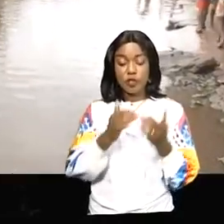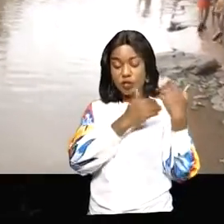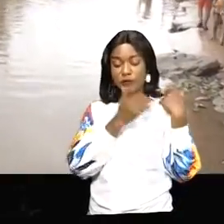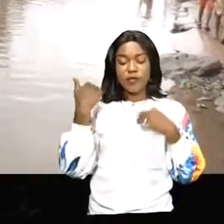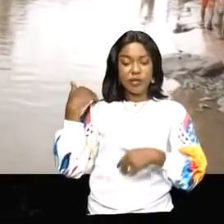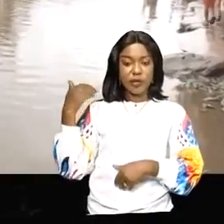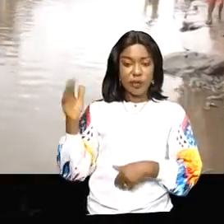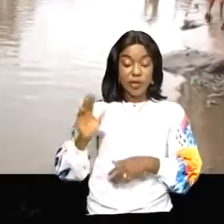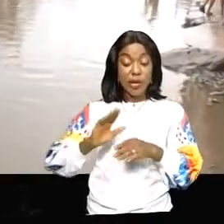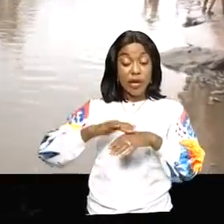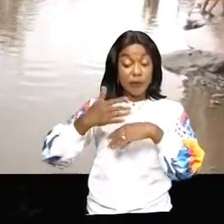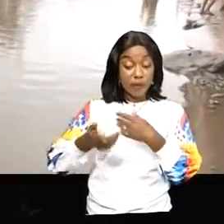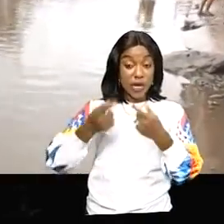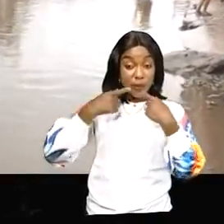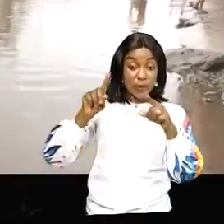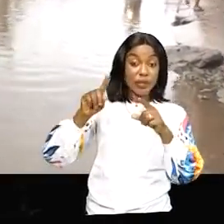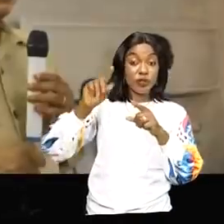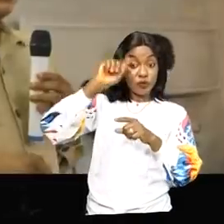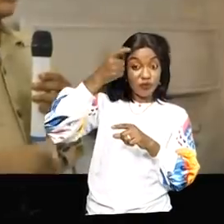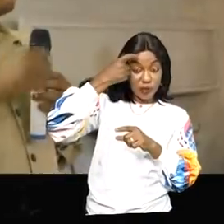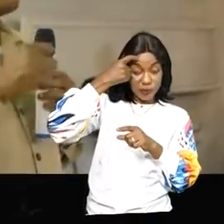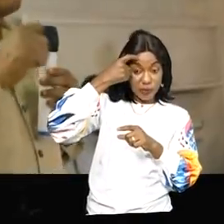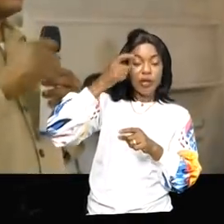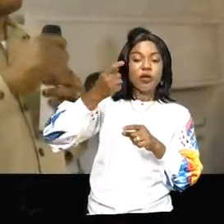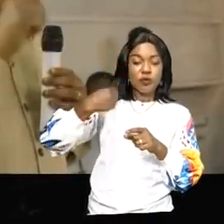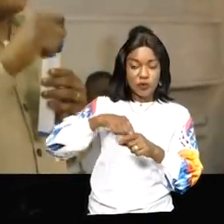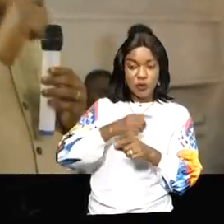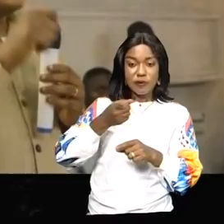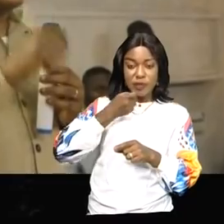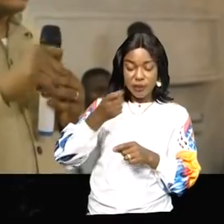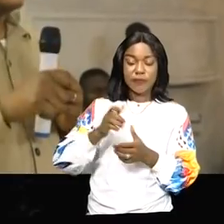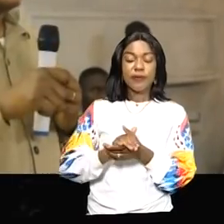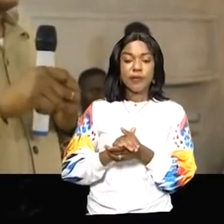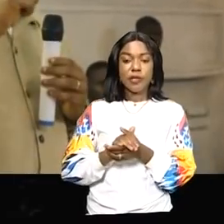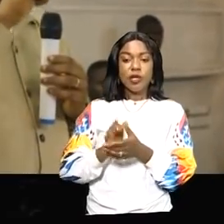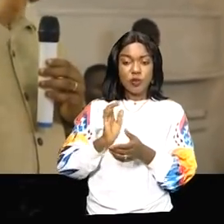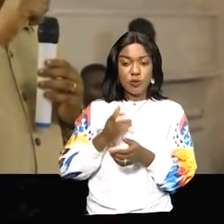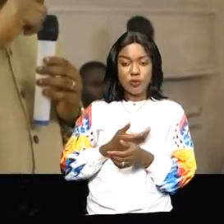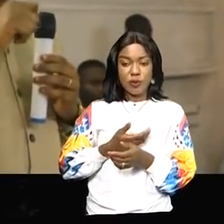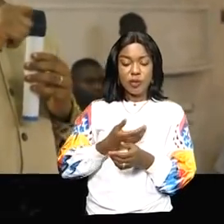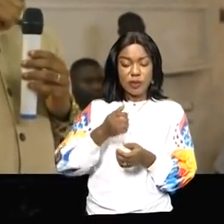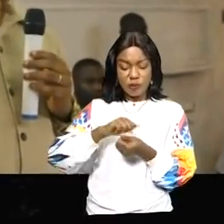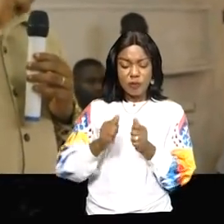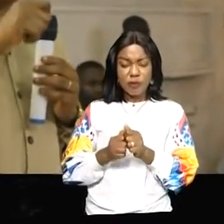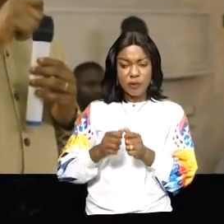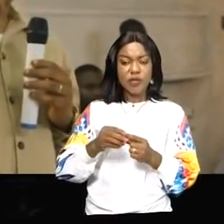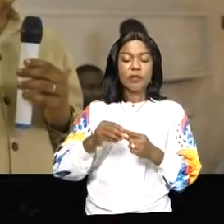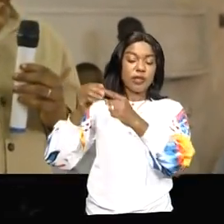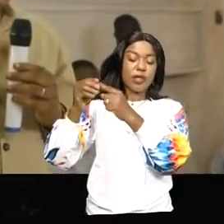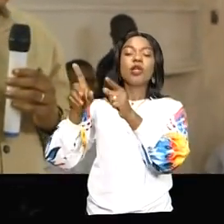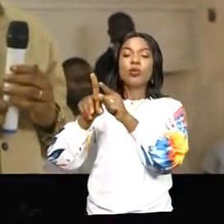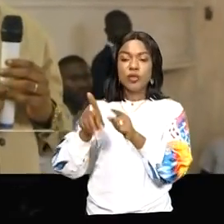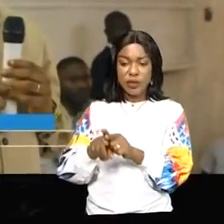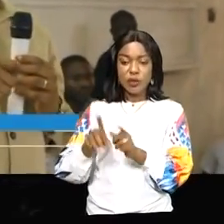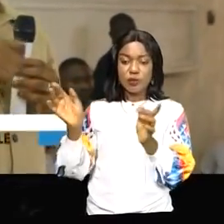Après la publication du gouvernement, nous allons faire la problématique des digues et de la vie du Mwepu, notre priorité. Je vais saisir les